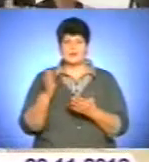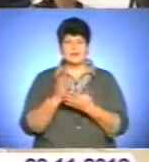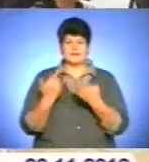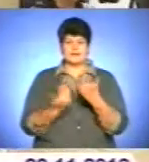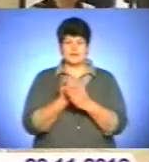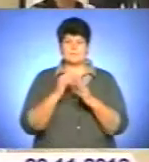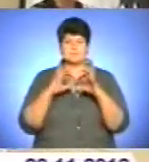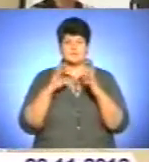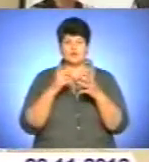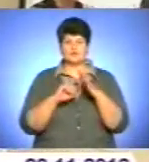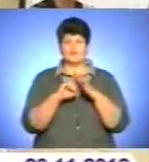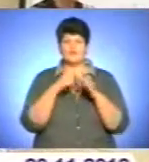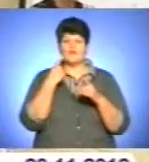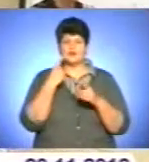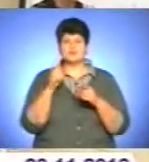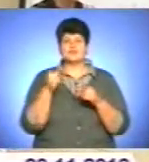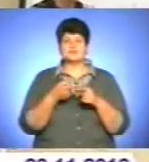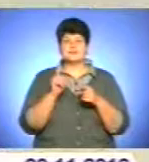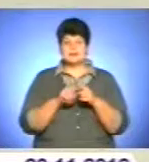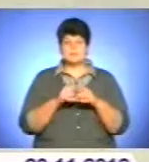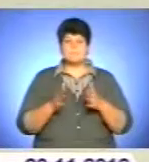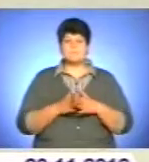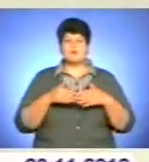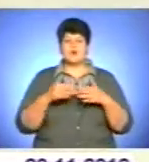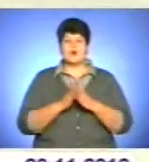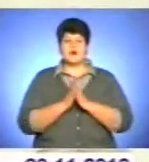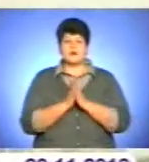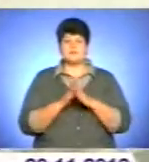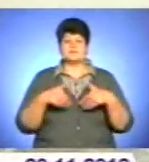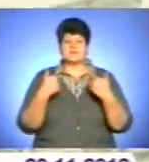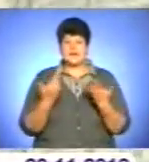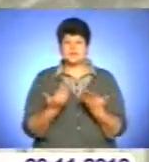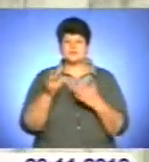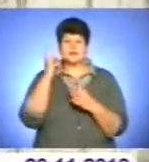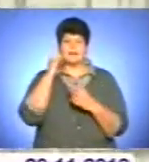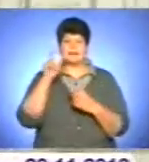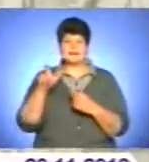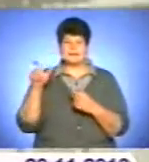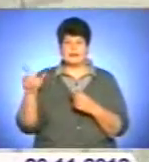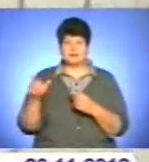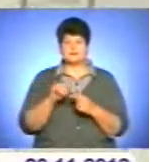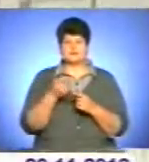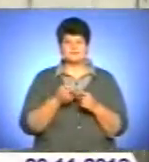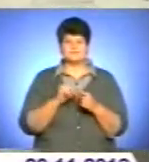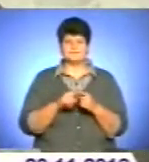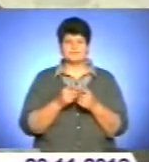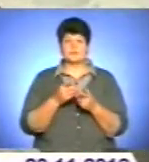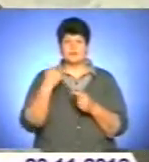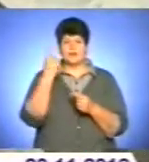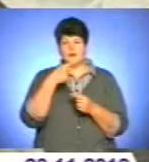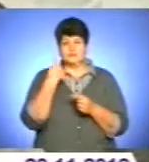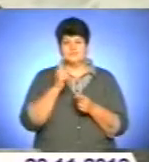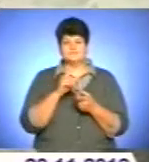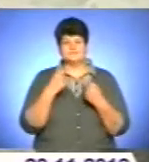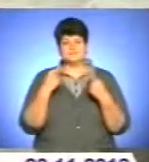«Єдиний світ» кажуть, з таким проханням звертаються кияни. Попри те, що постать реформатора царського уряду неоднозначна, підтримали цю